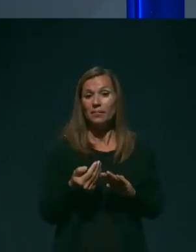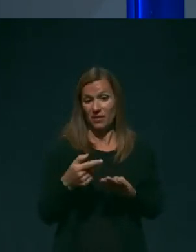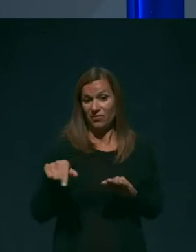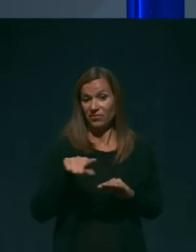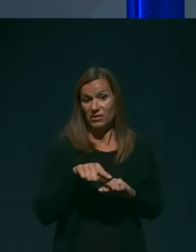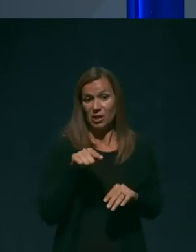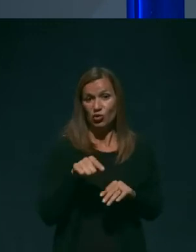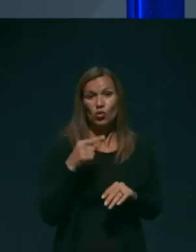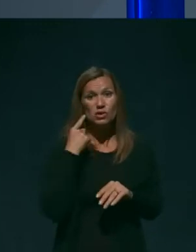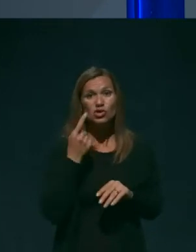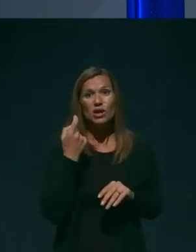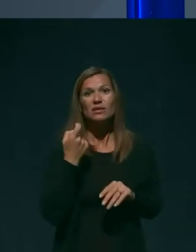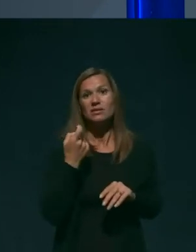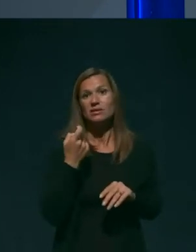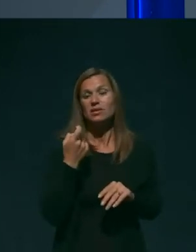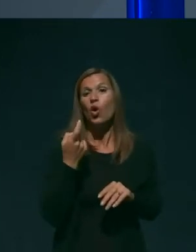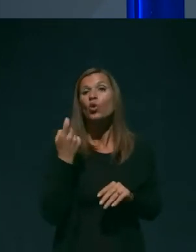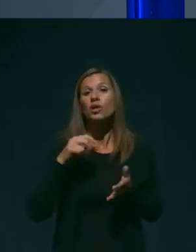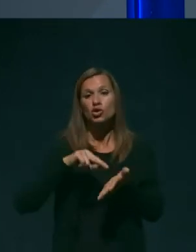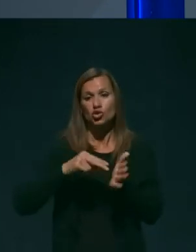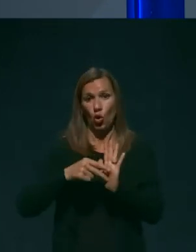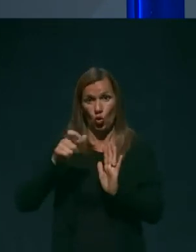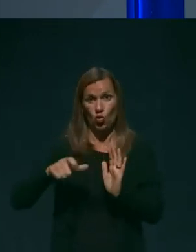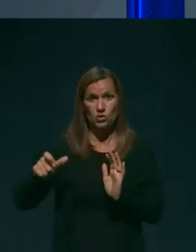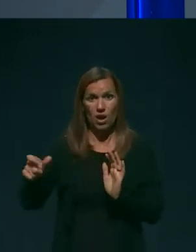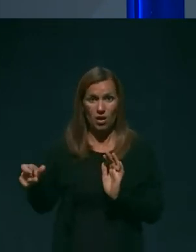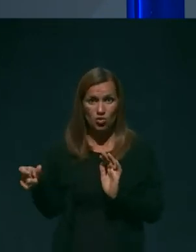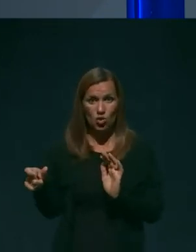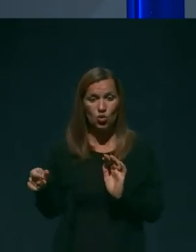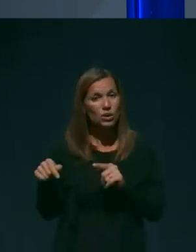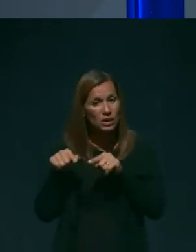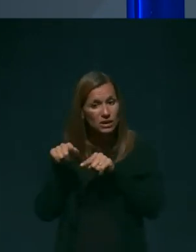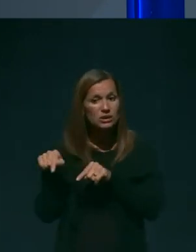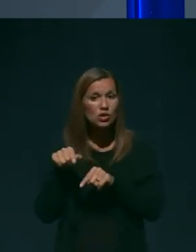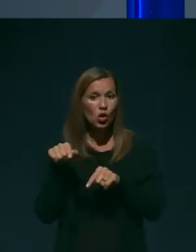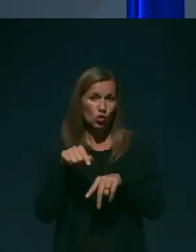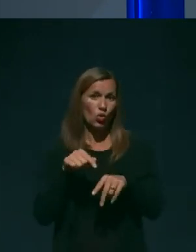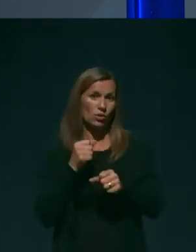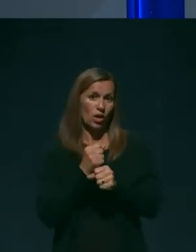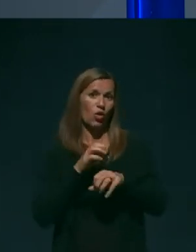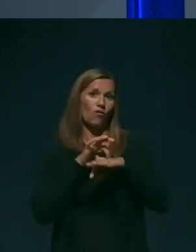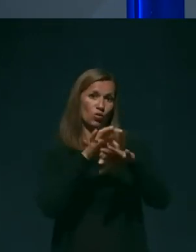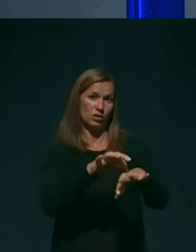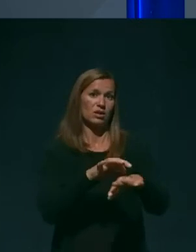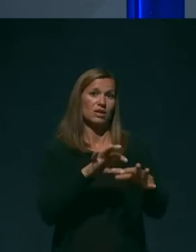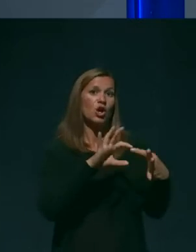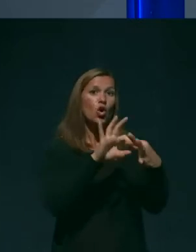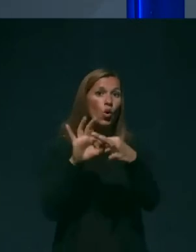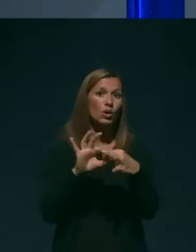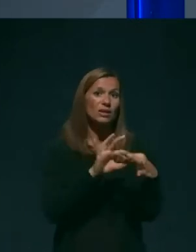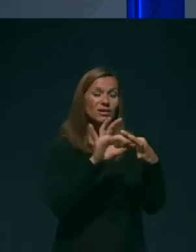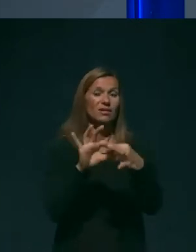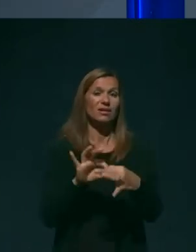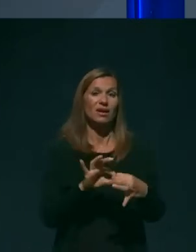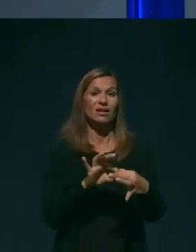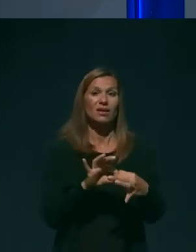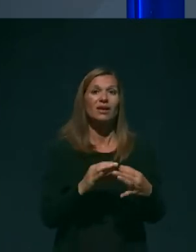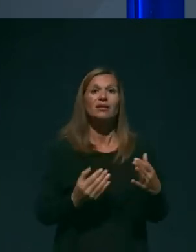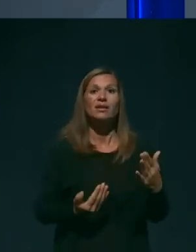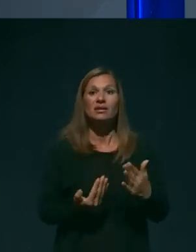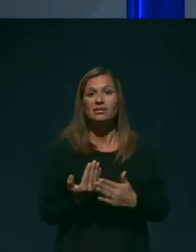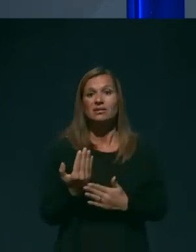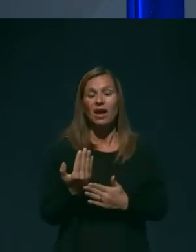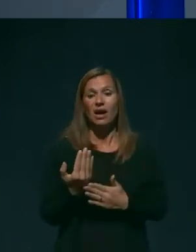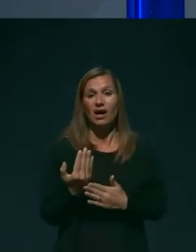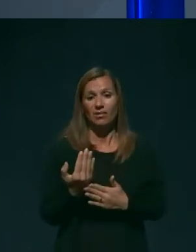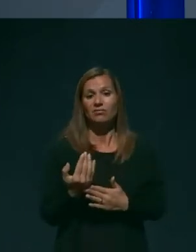strani strokovnjakov, ki so to delo vodili, koordinirali in za katero sem